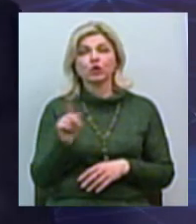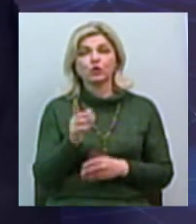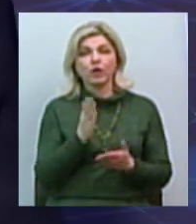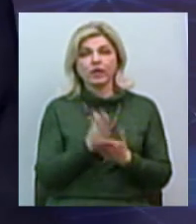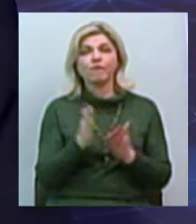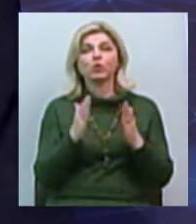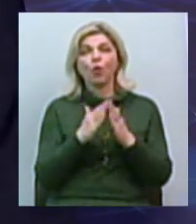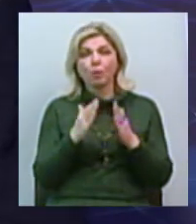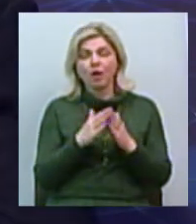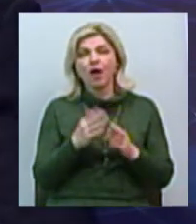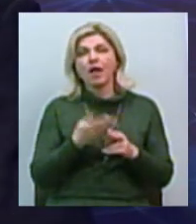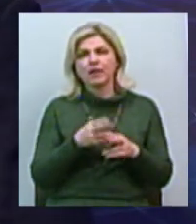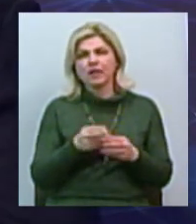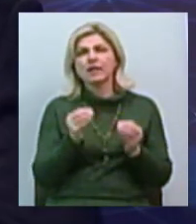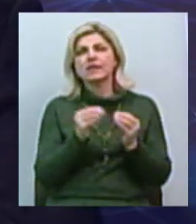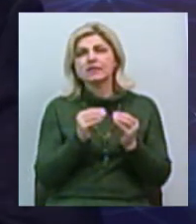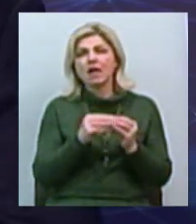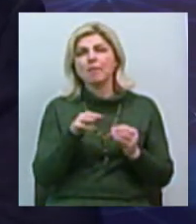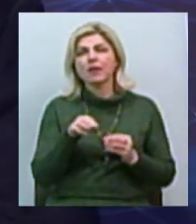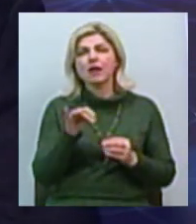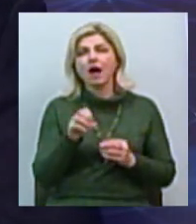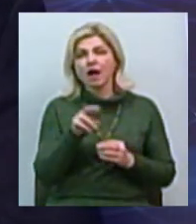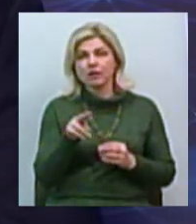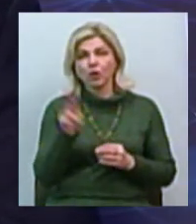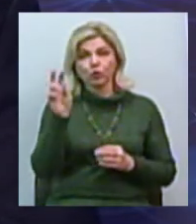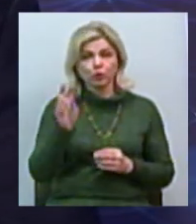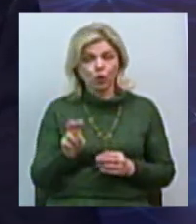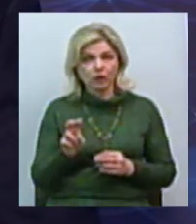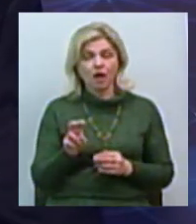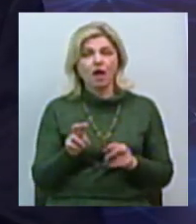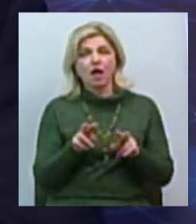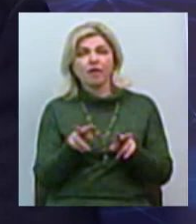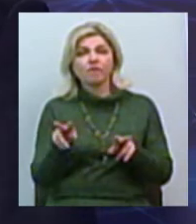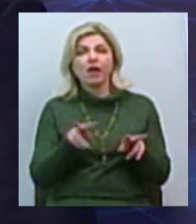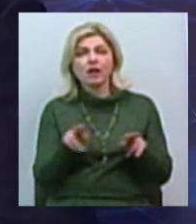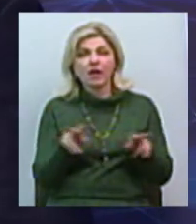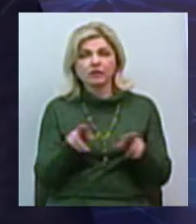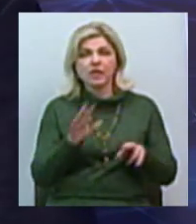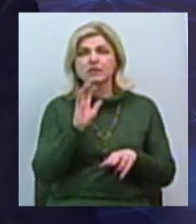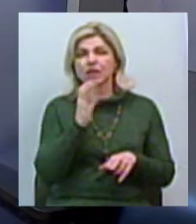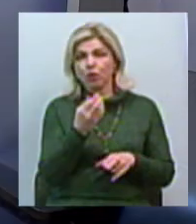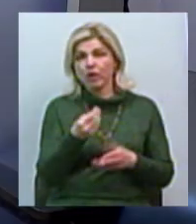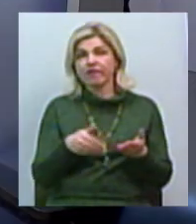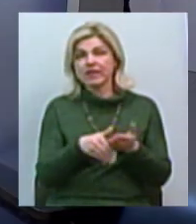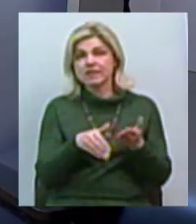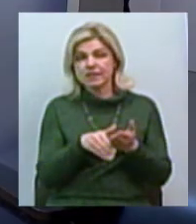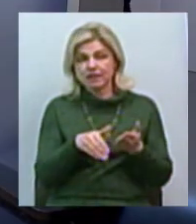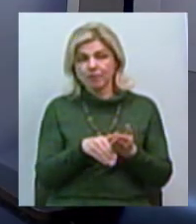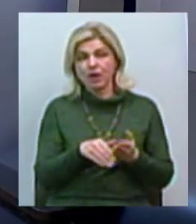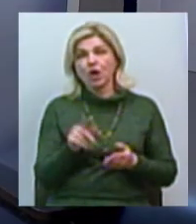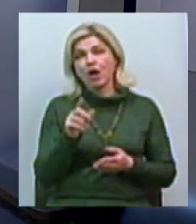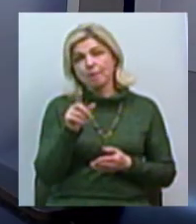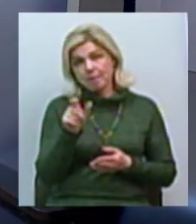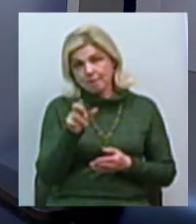домашній, це десятки мільярдів доларів, еквіваленту дуже серйозним інвестиціям, які люди б